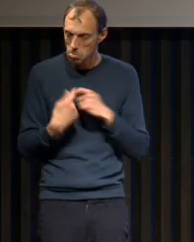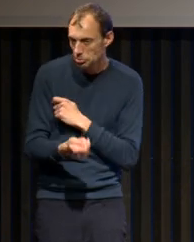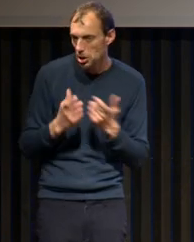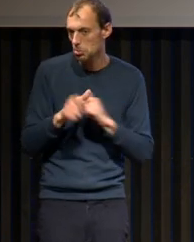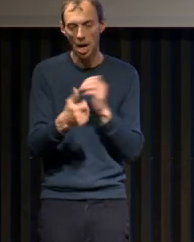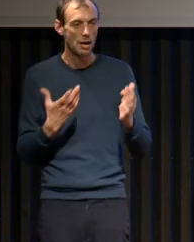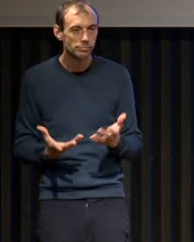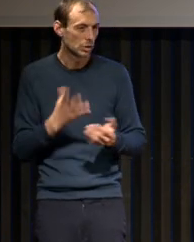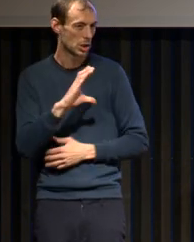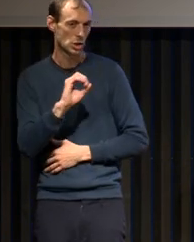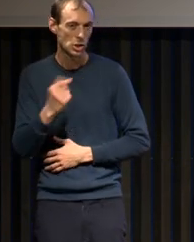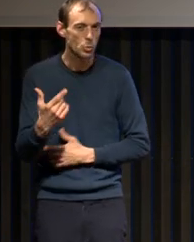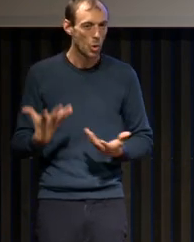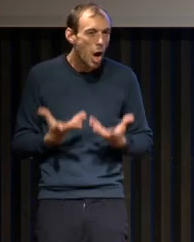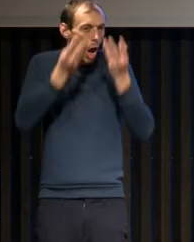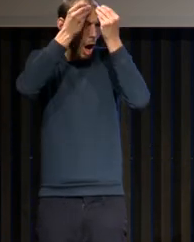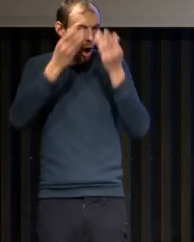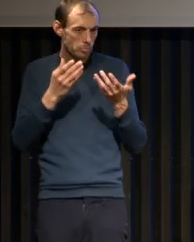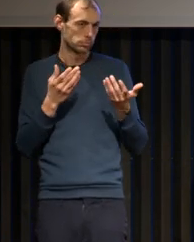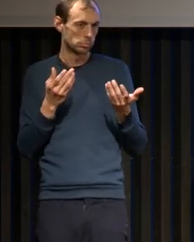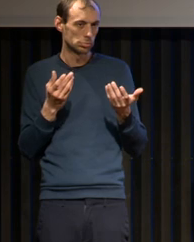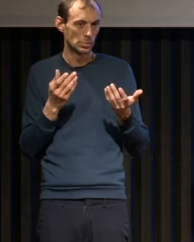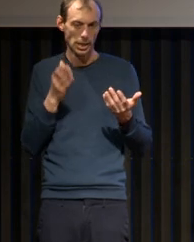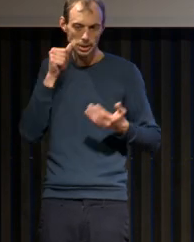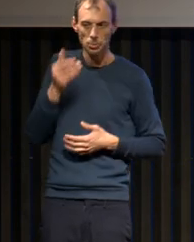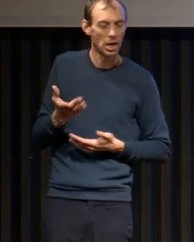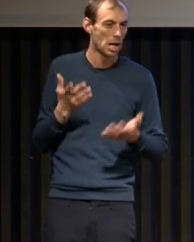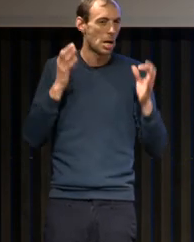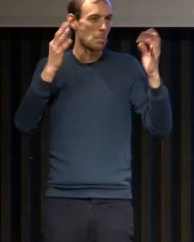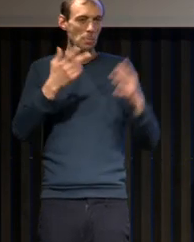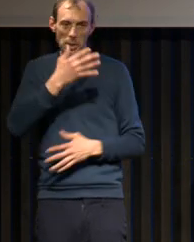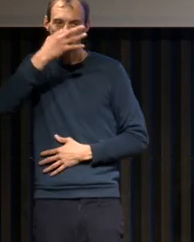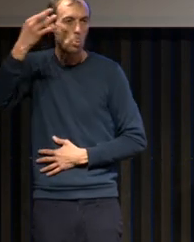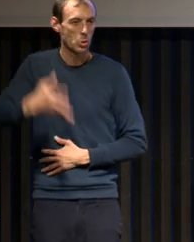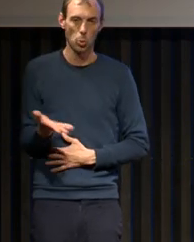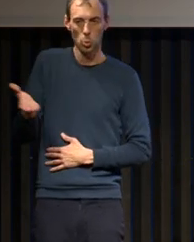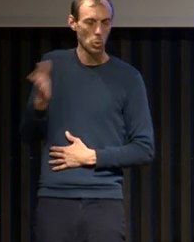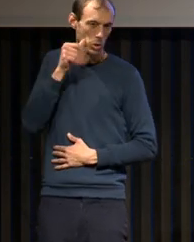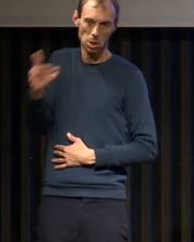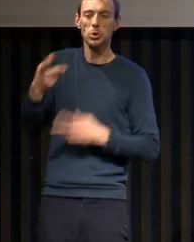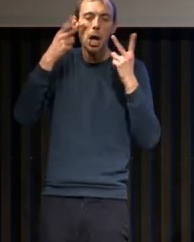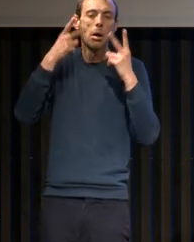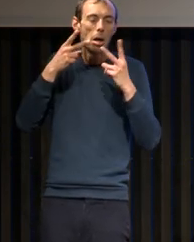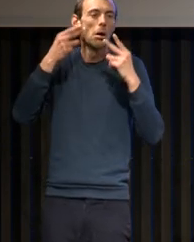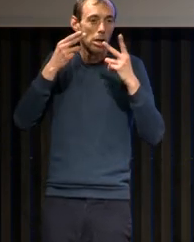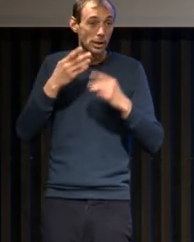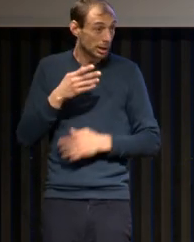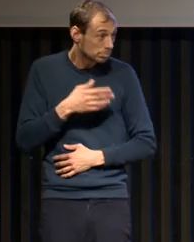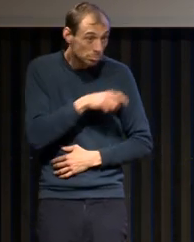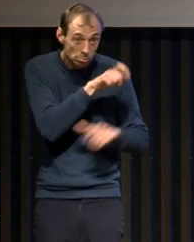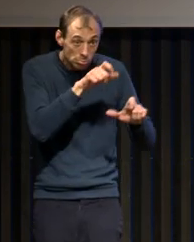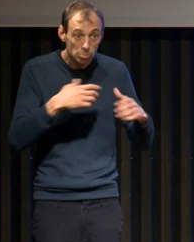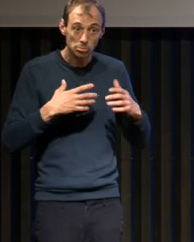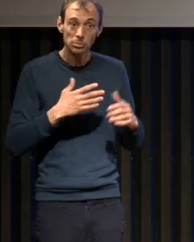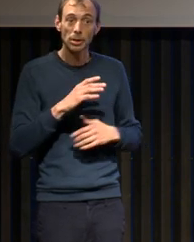est toxique et ces malades seraient somnolents parce qu'ils seraient intoxiqués par le CO2. Ils sont persuadés de ça, les pneumologues,